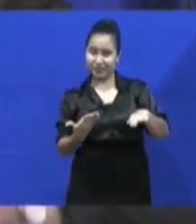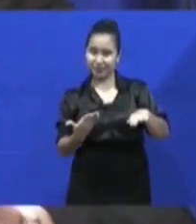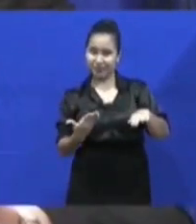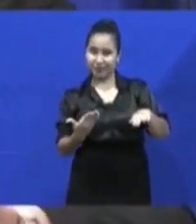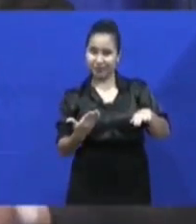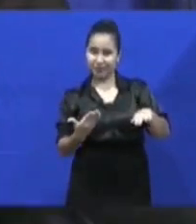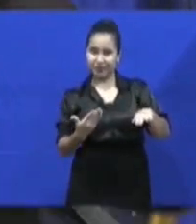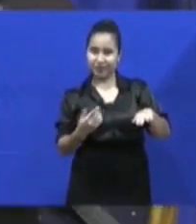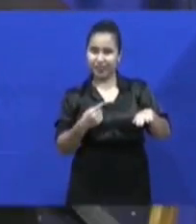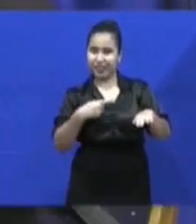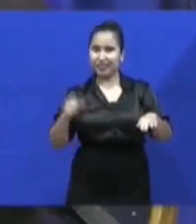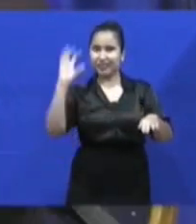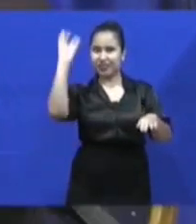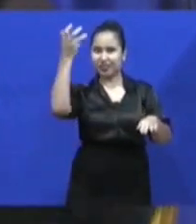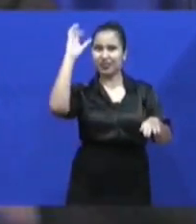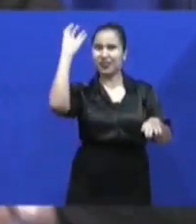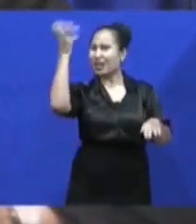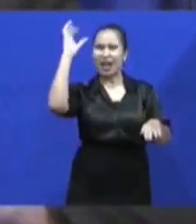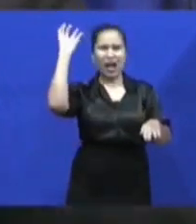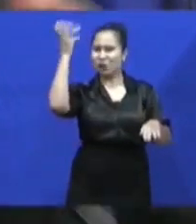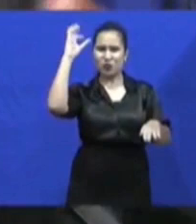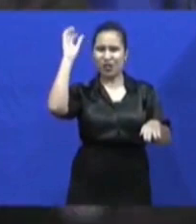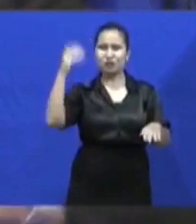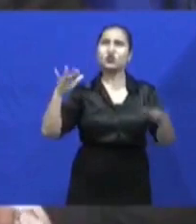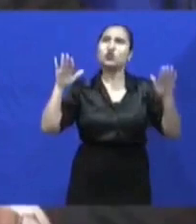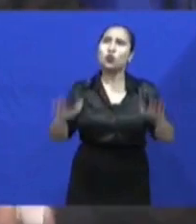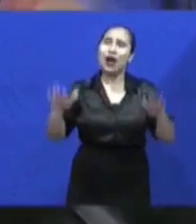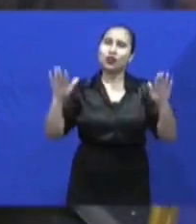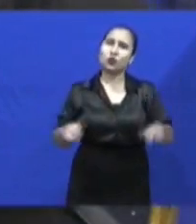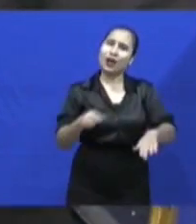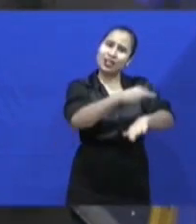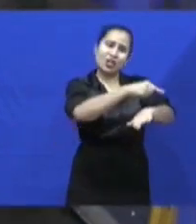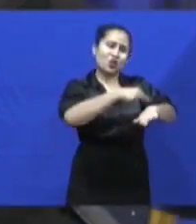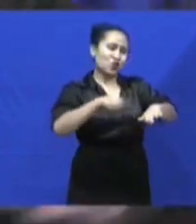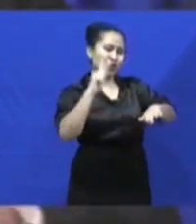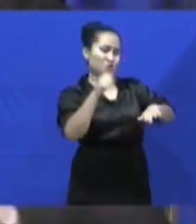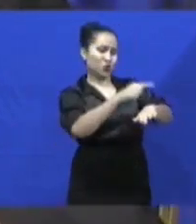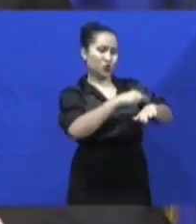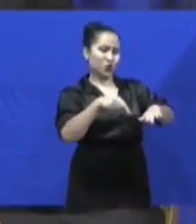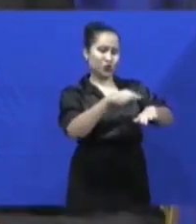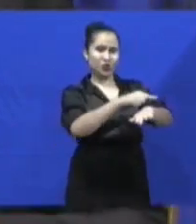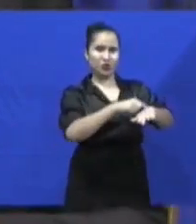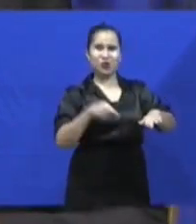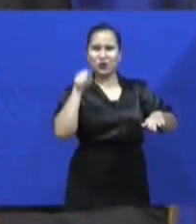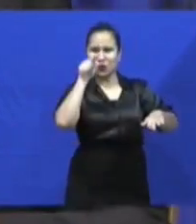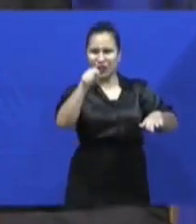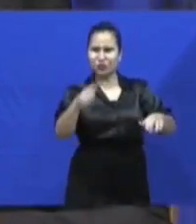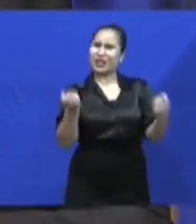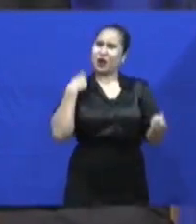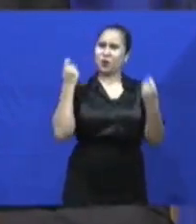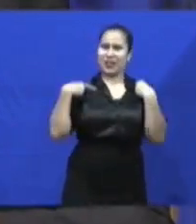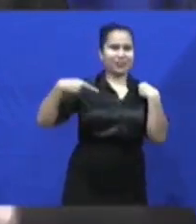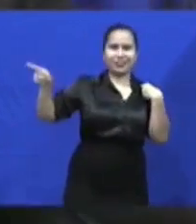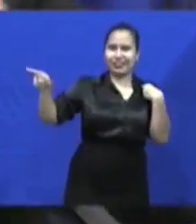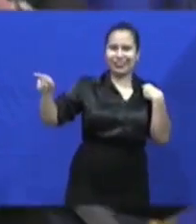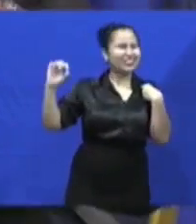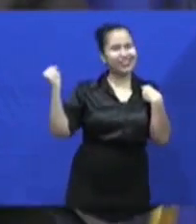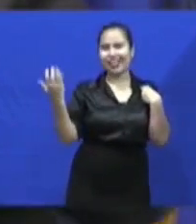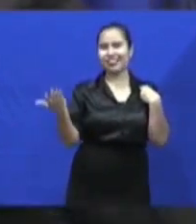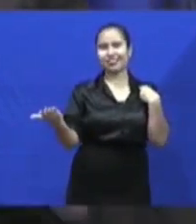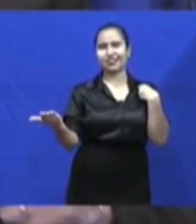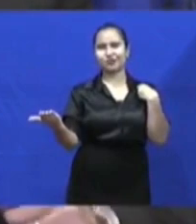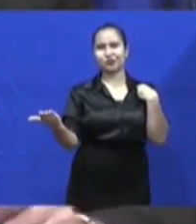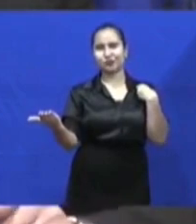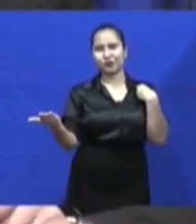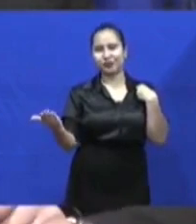of uitgerust zijn, drukken ze er in de samenleving op het haard thuis te blijven. Ze zegt dat een te groot aantal COVID